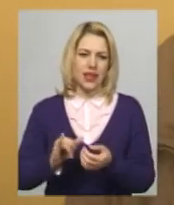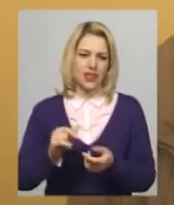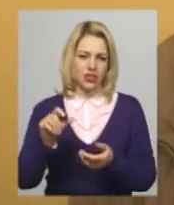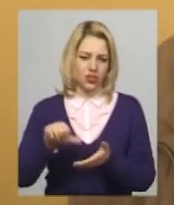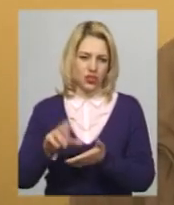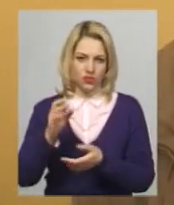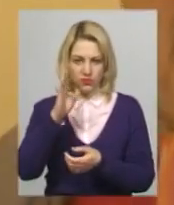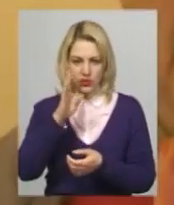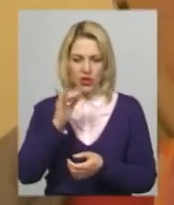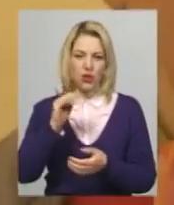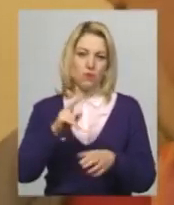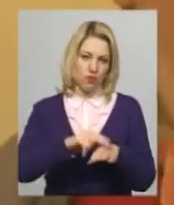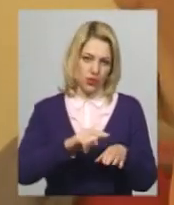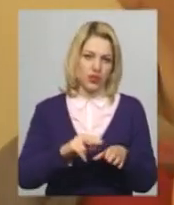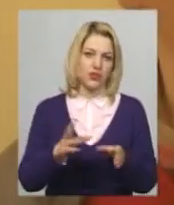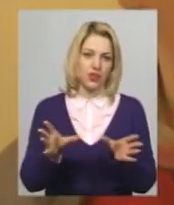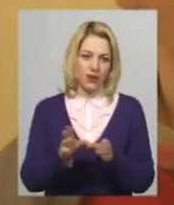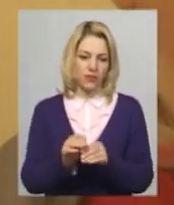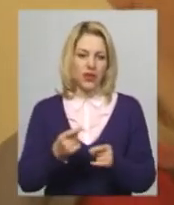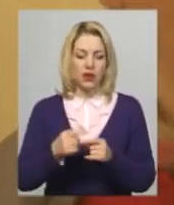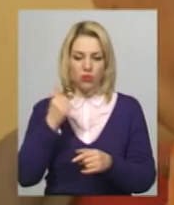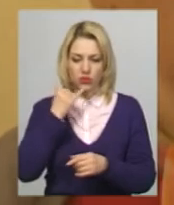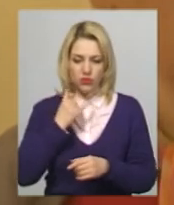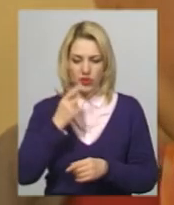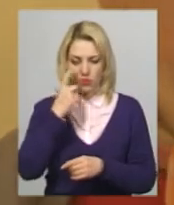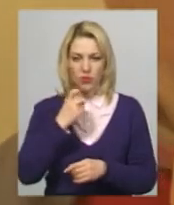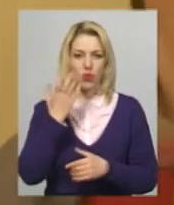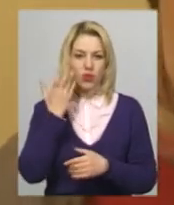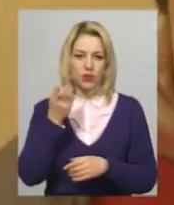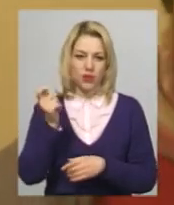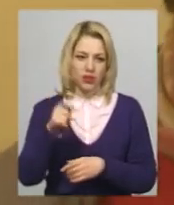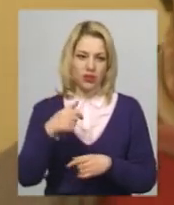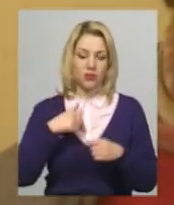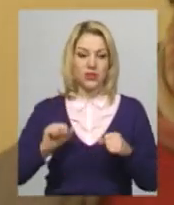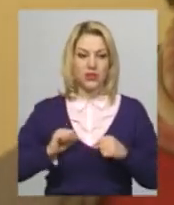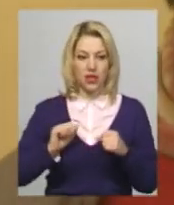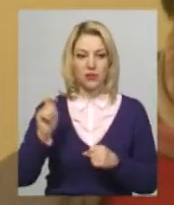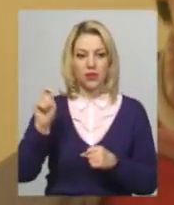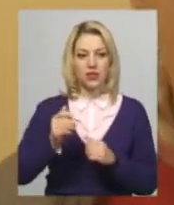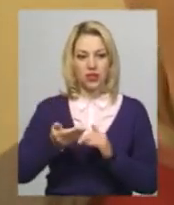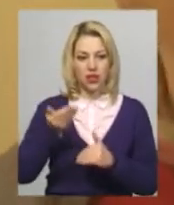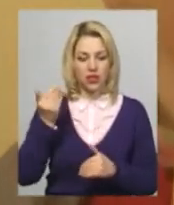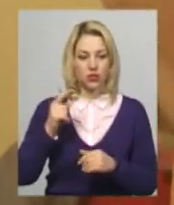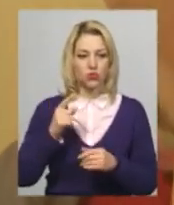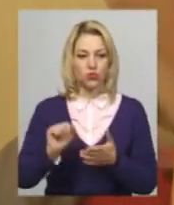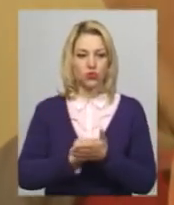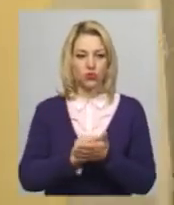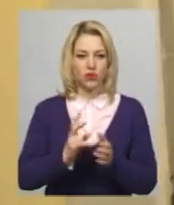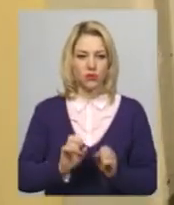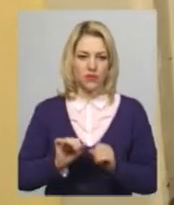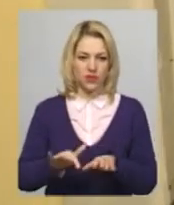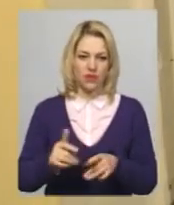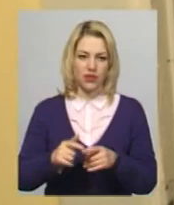міляціонер вже з нами є. Нам перезвонили, куратори перезвонили, нам сказали, на яку годину. І ми старалися приїхати раніше, бо треба ж документи поздавати.